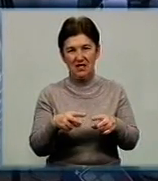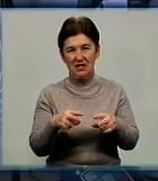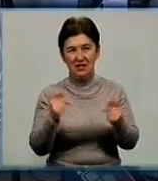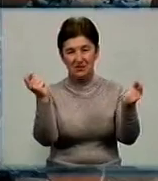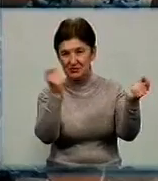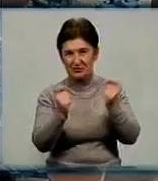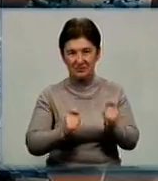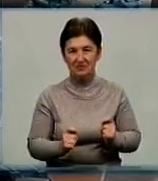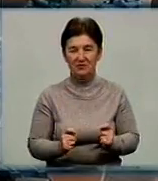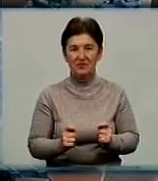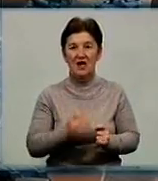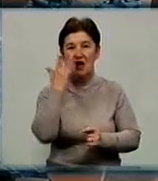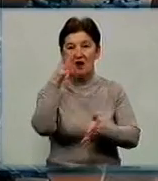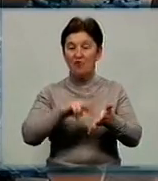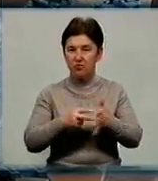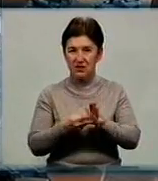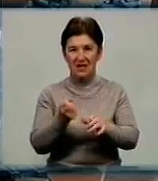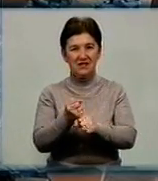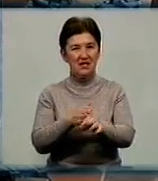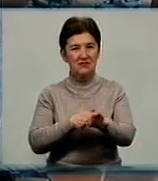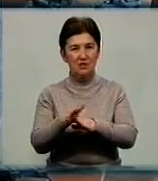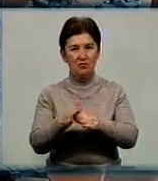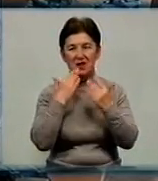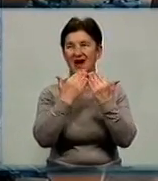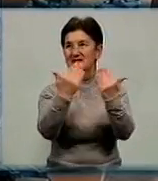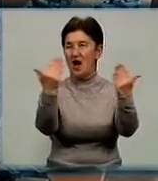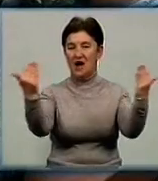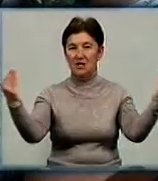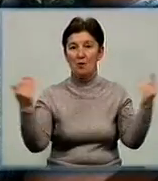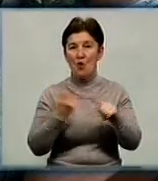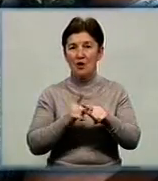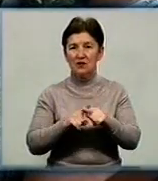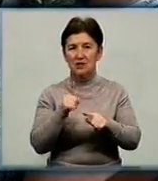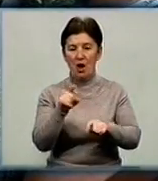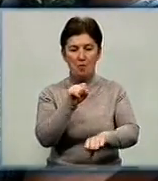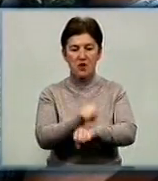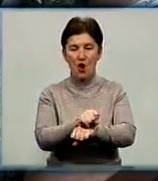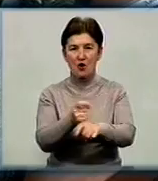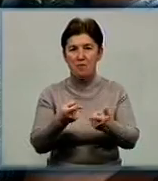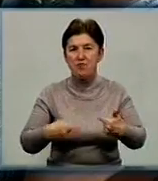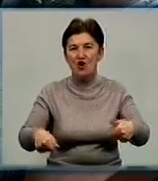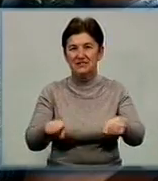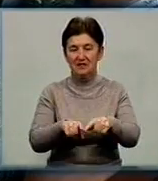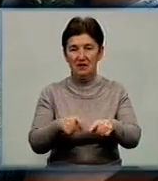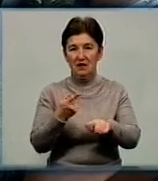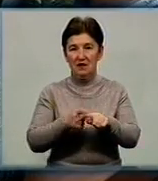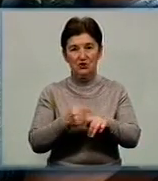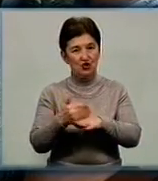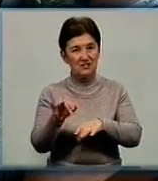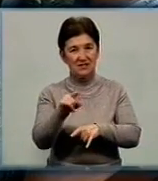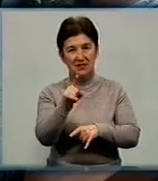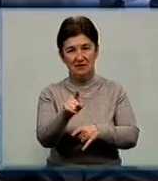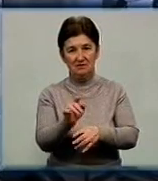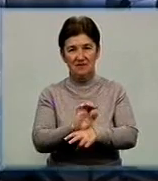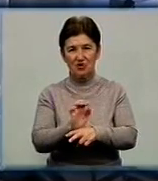У планах моделістів зробити діораму, яка іллюструватиме один з блокпостів у зоні АТО. Її частиною стане і цей